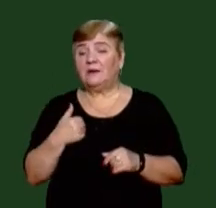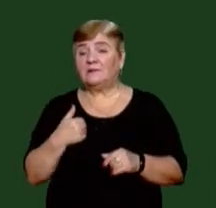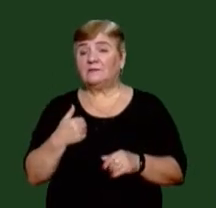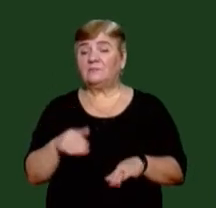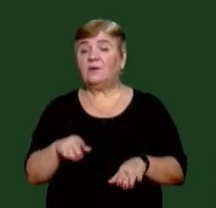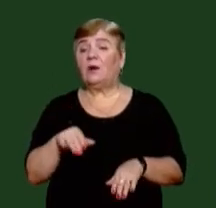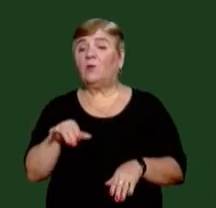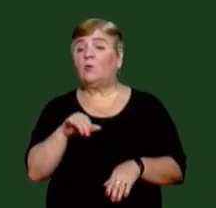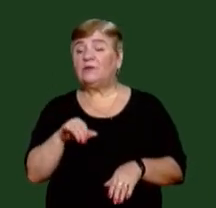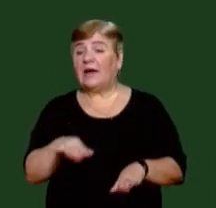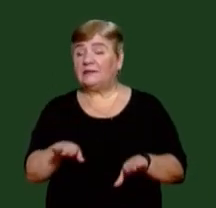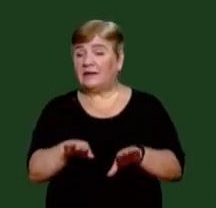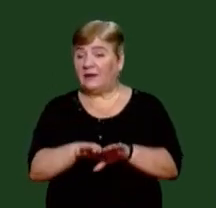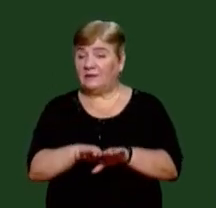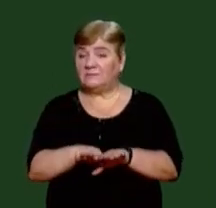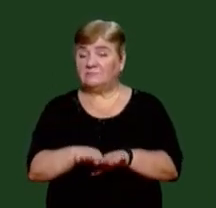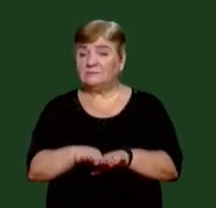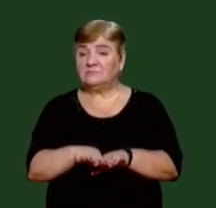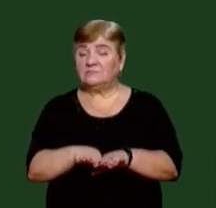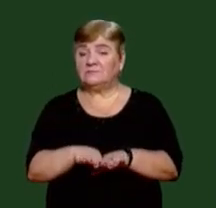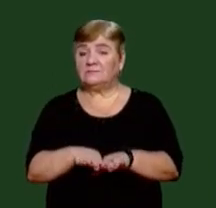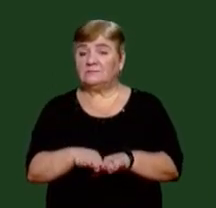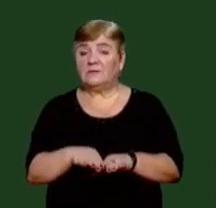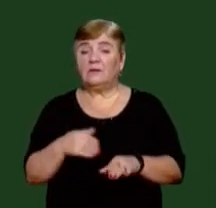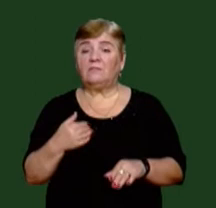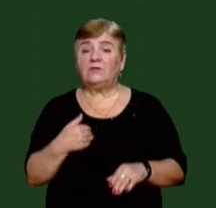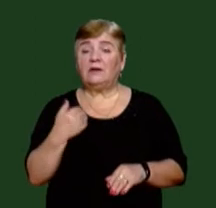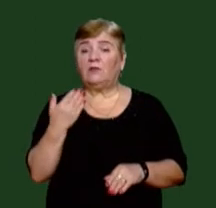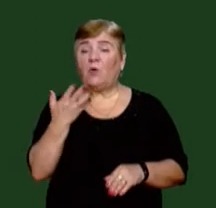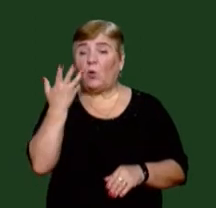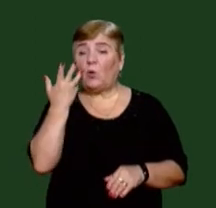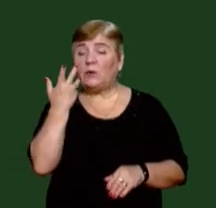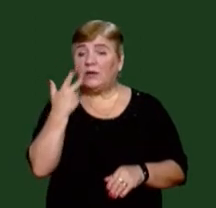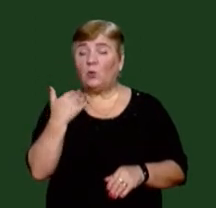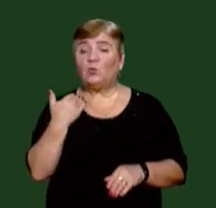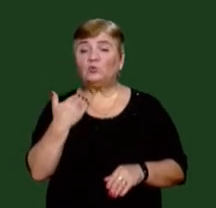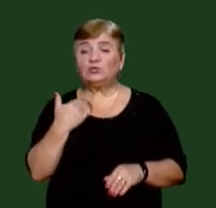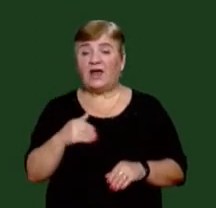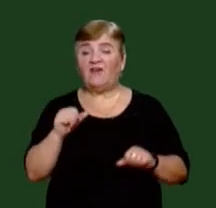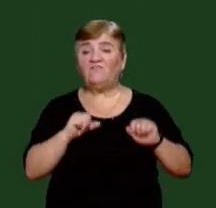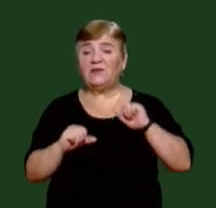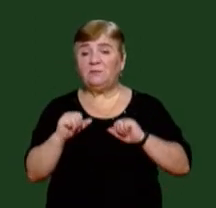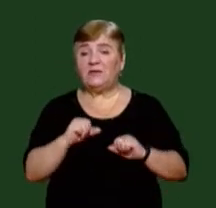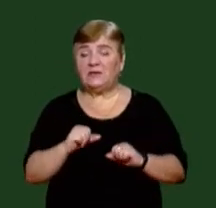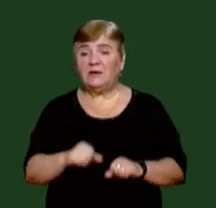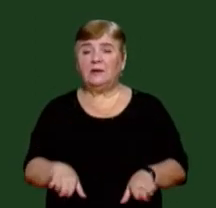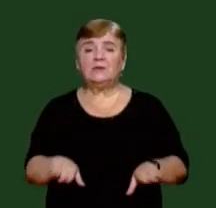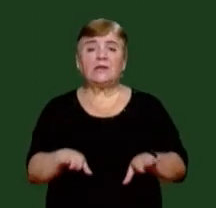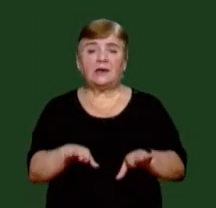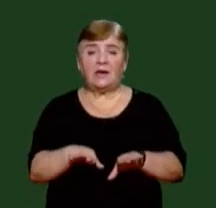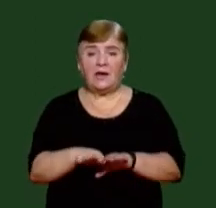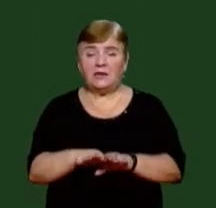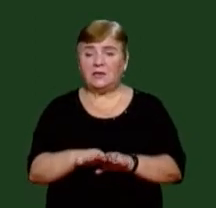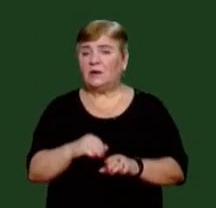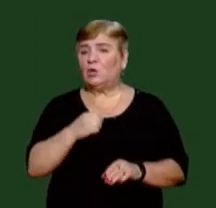досить схудавший такий відміт, має психологічну травму. Відміт досить такий